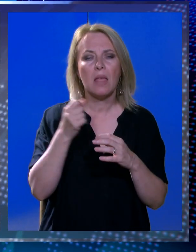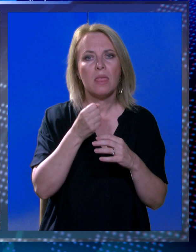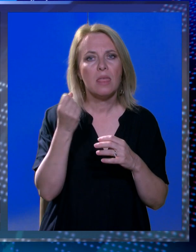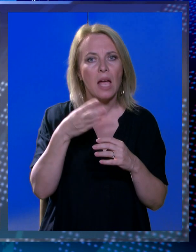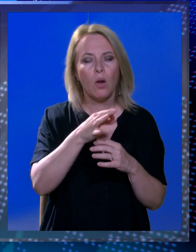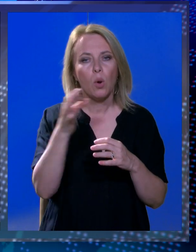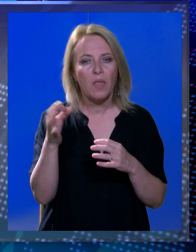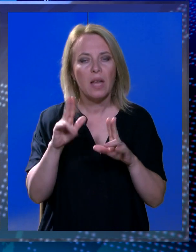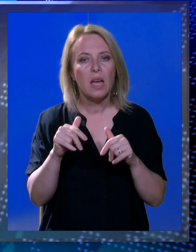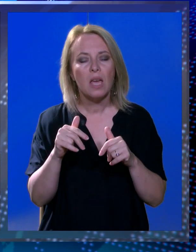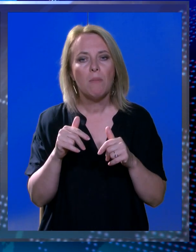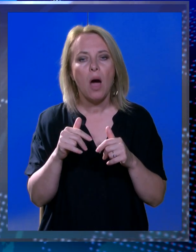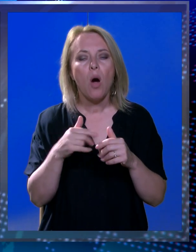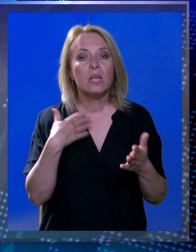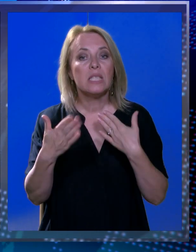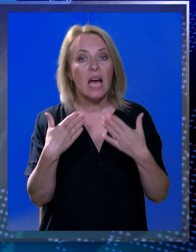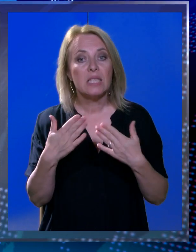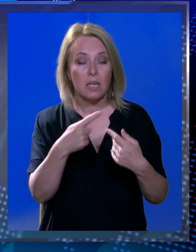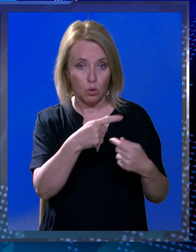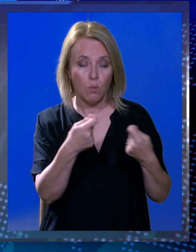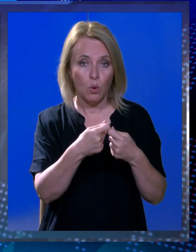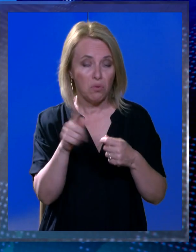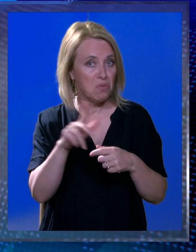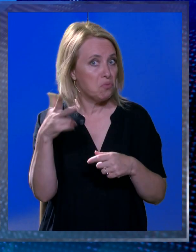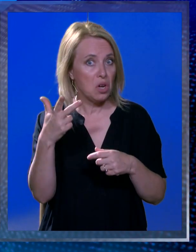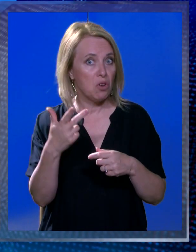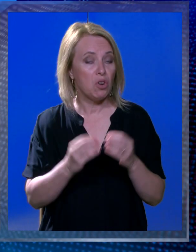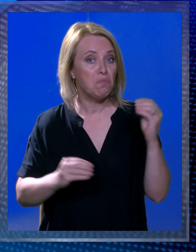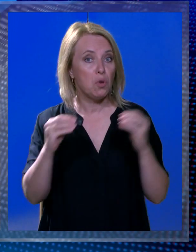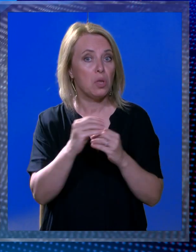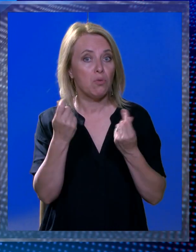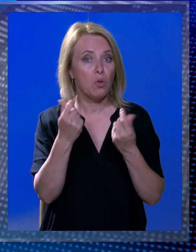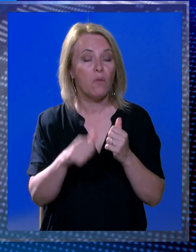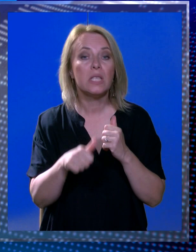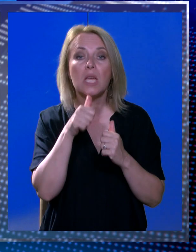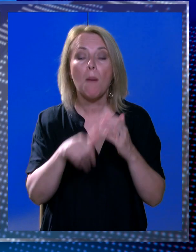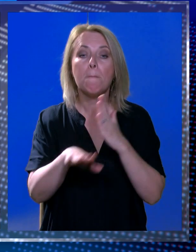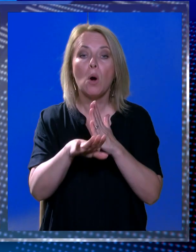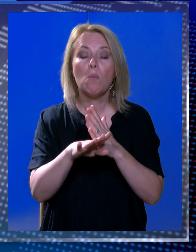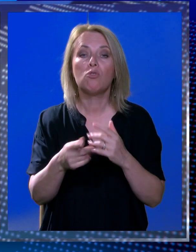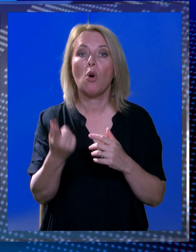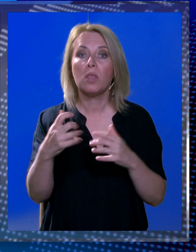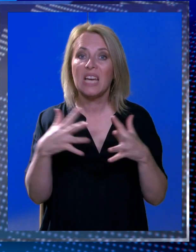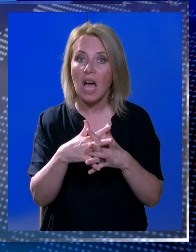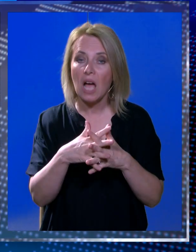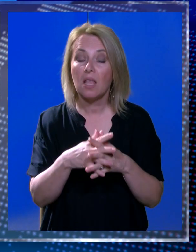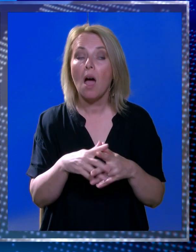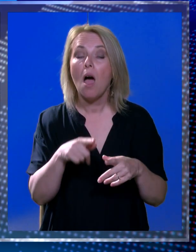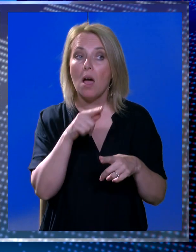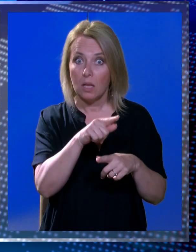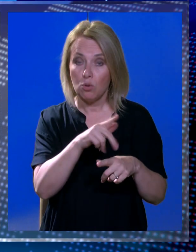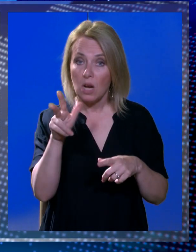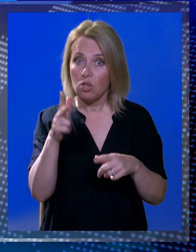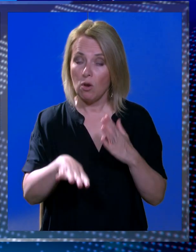sastanak s udrugom Dva skalina, uniti jednom trenutku nisu zatražena dodatna sredstva i pomoć grada. Da su iz udruge naveli problem, grad bi